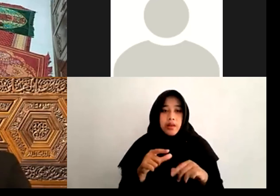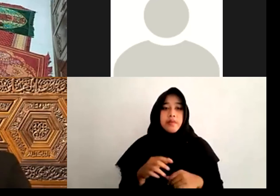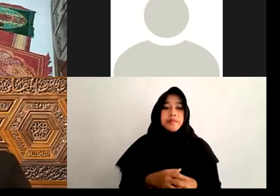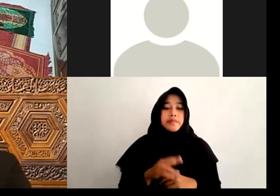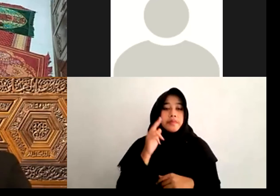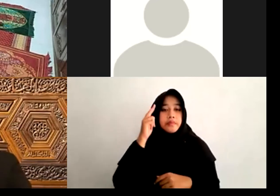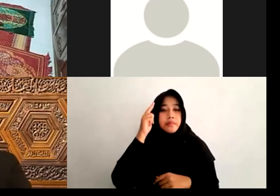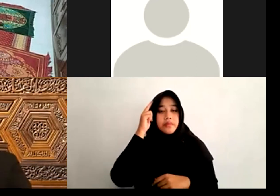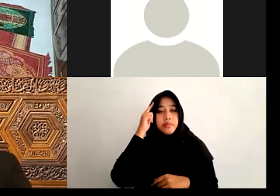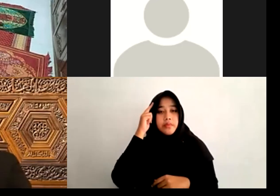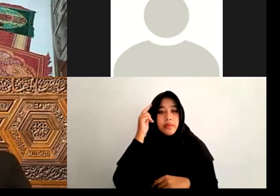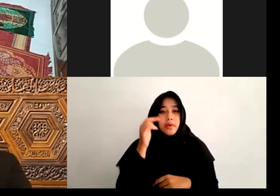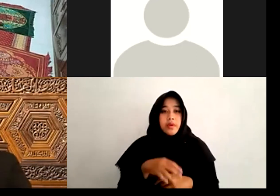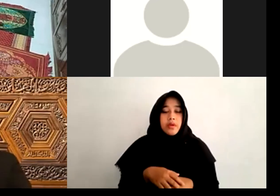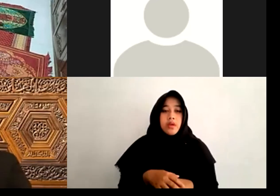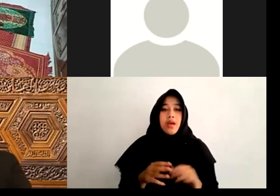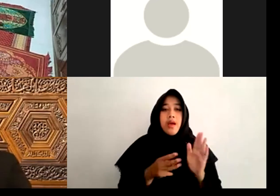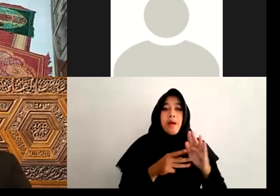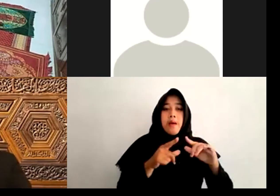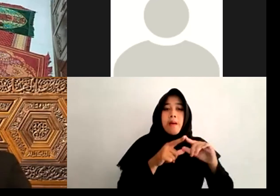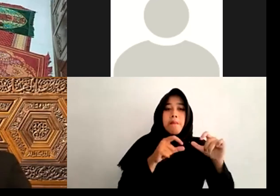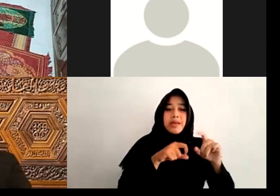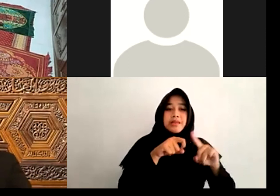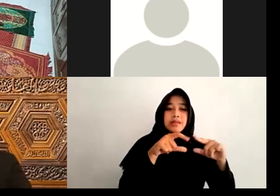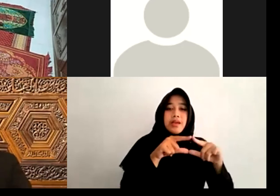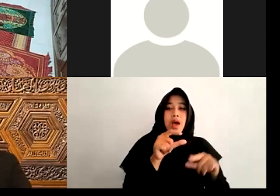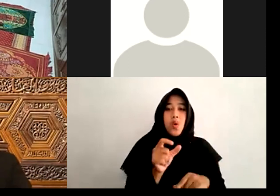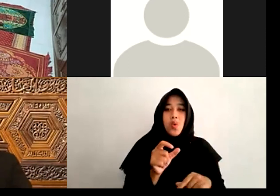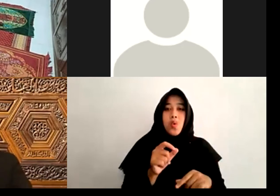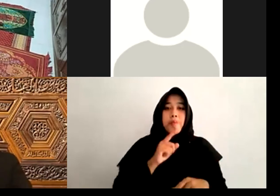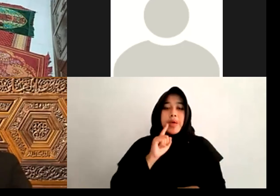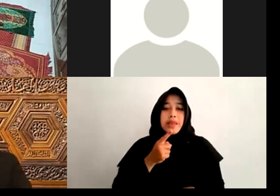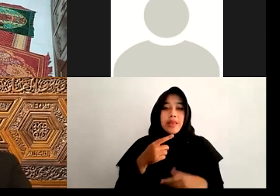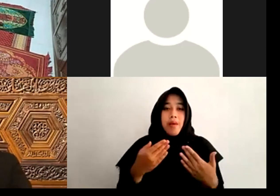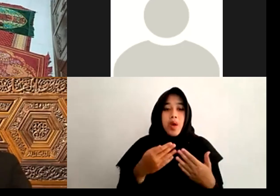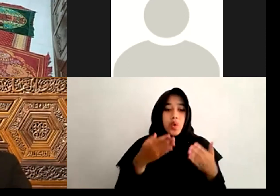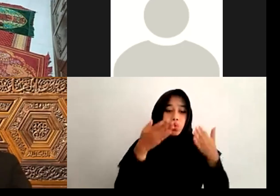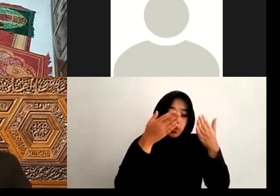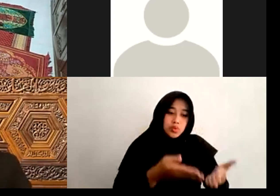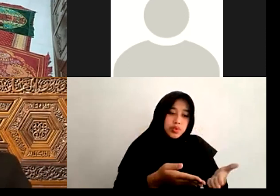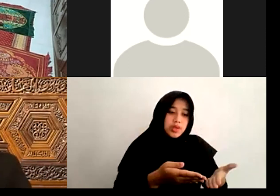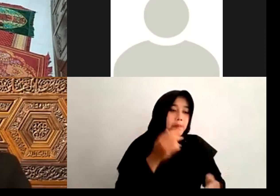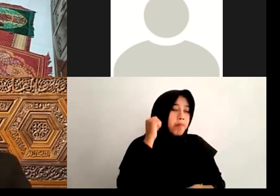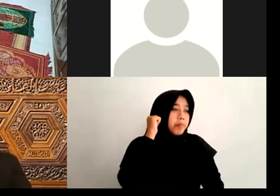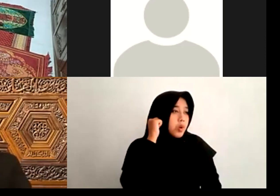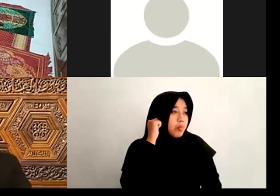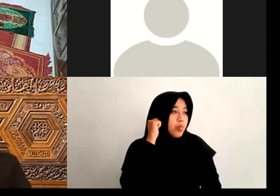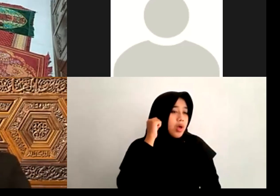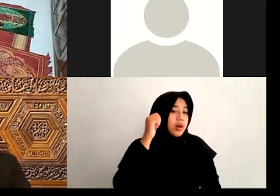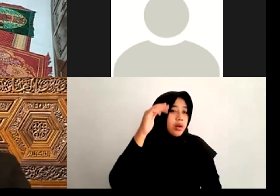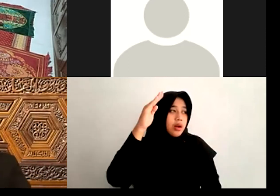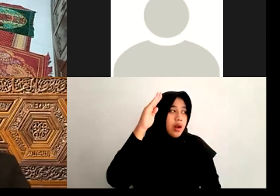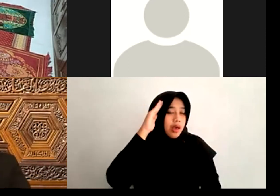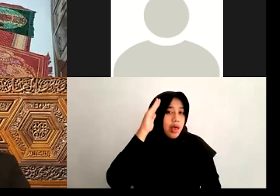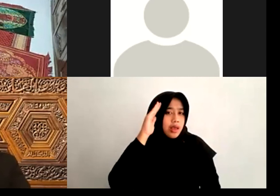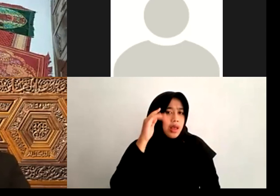Fas Aw Fas Aw Itu Amarnya Perintahnya Kepada Laki-laki Dan Kepada Perempuan Tapi Kenapa